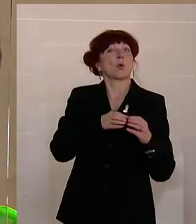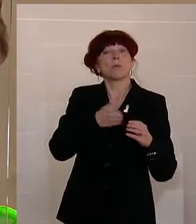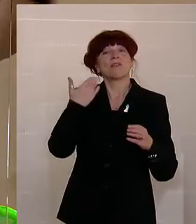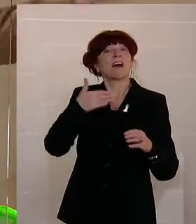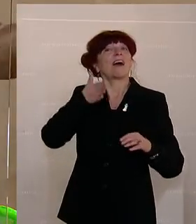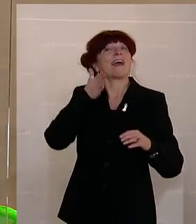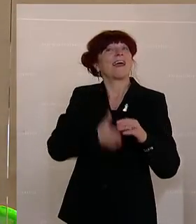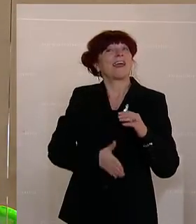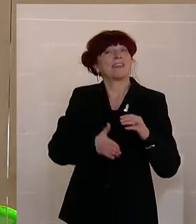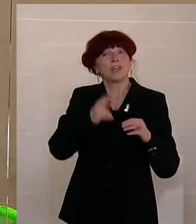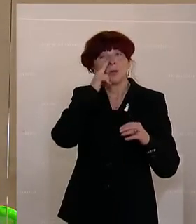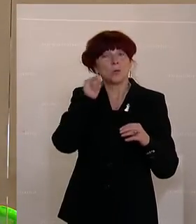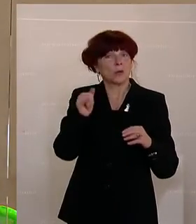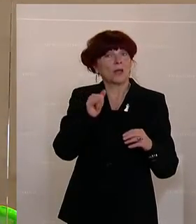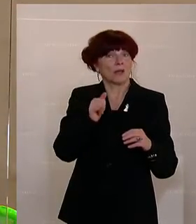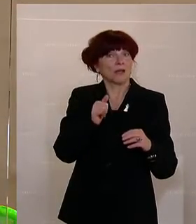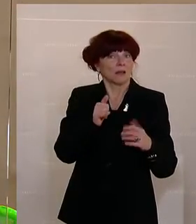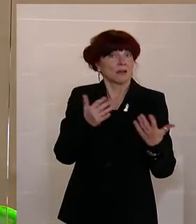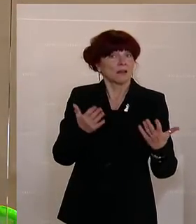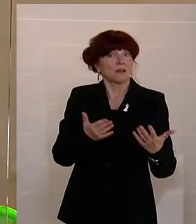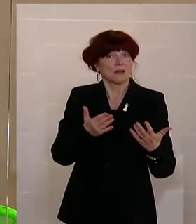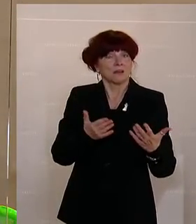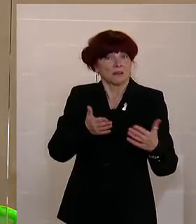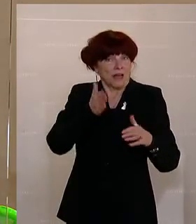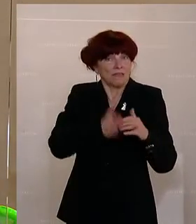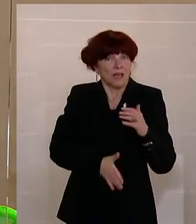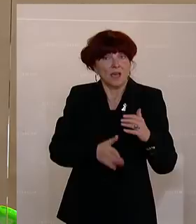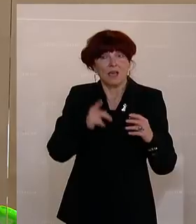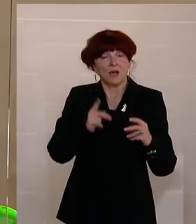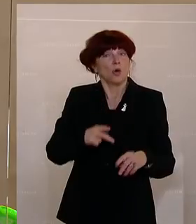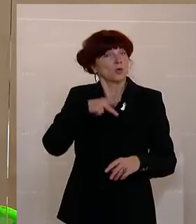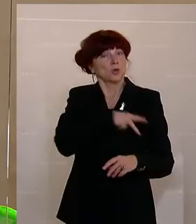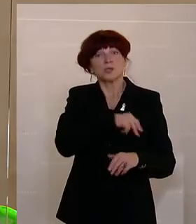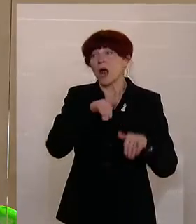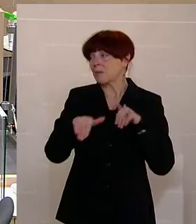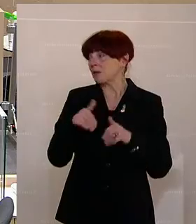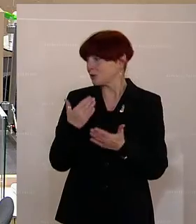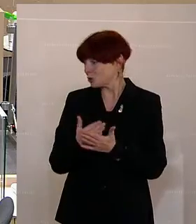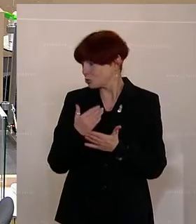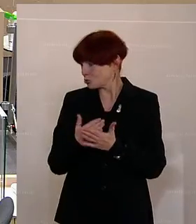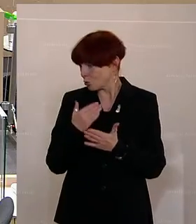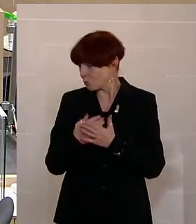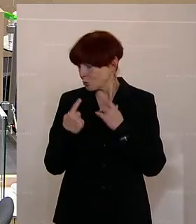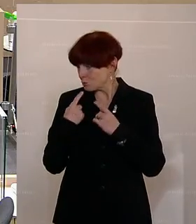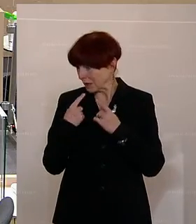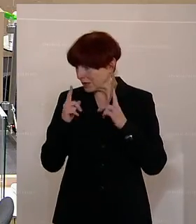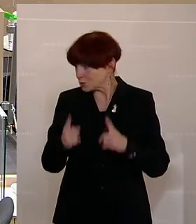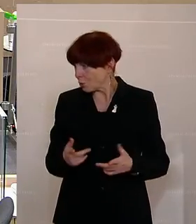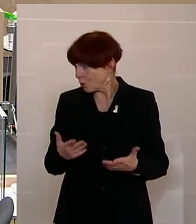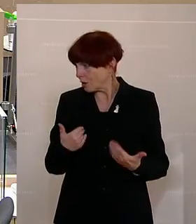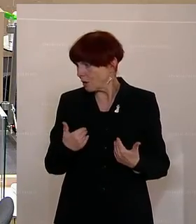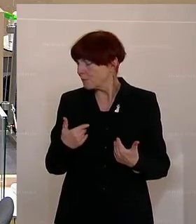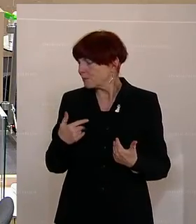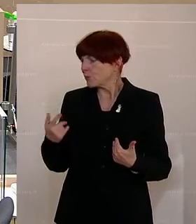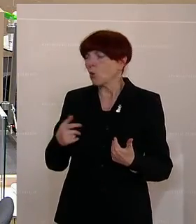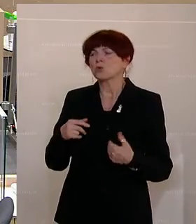Und Sie könnten mit dem Herrn Sozialminister längst geredet haben, vielleicht haben Sie es auch getan, aber Kollegin Nussbaum hat sich gefragt oder hat